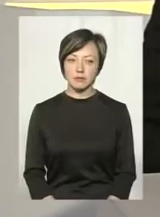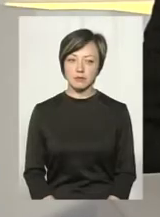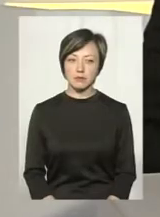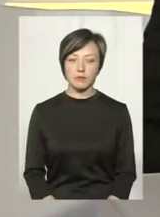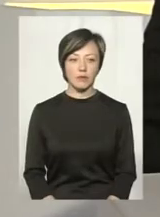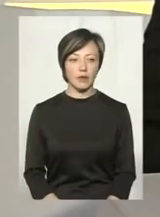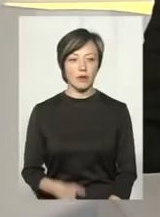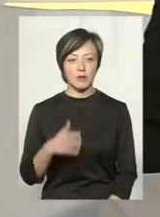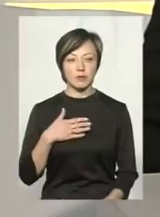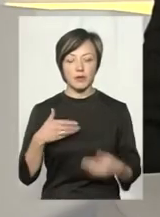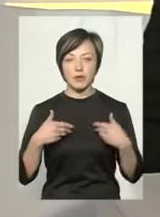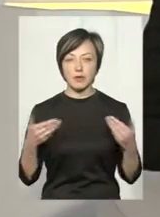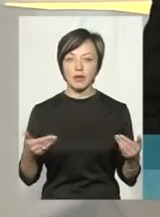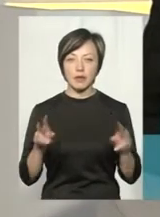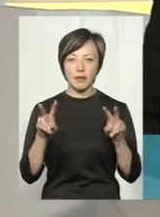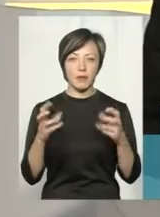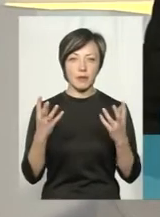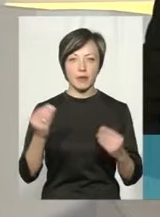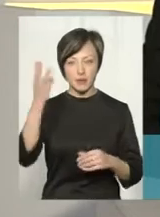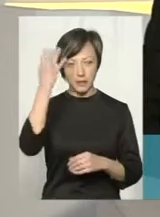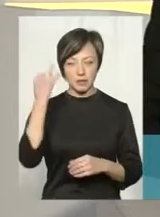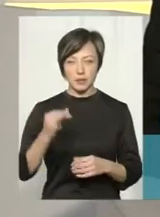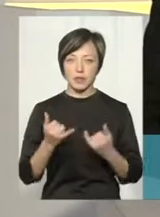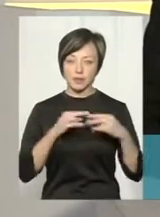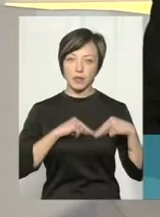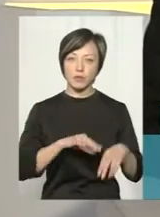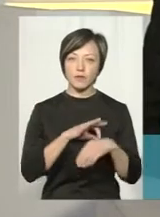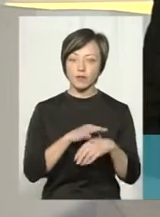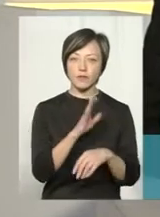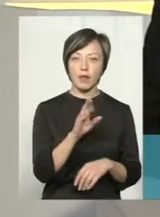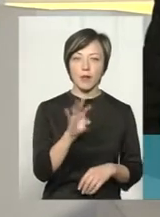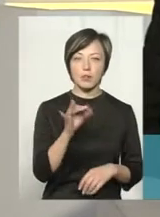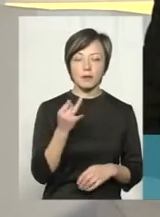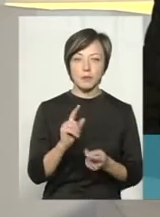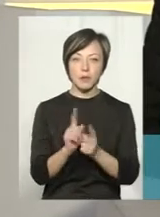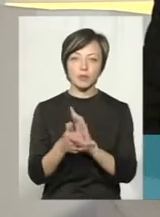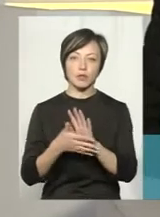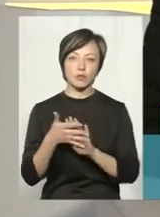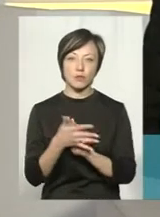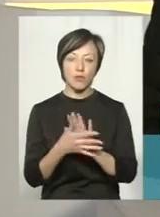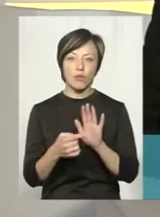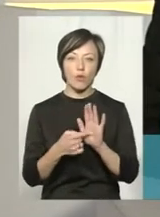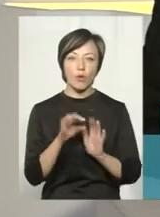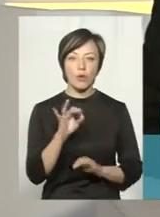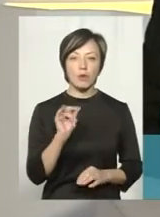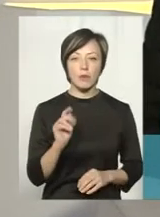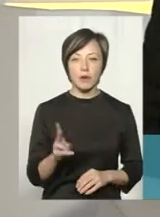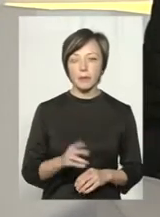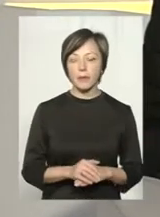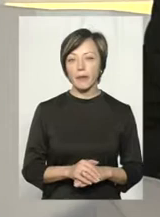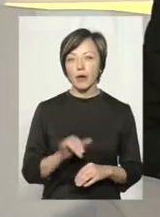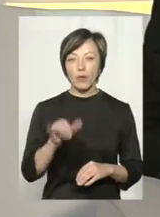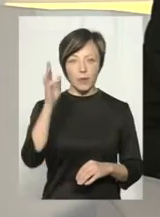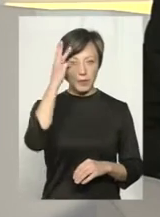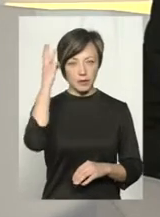Мої вітання в ефірі тема Дня Хмельницької в студії Віталій Постемський, перекладач на жест в умову Ольга Рибак. У